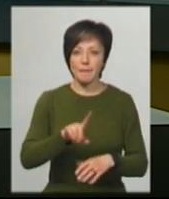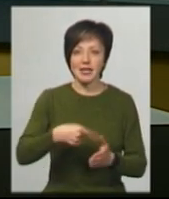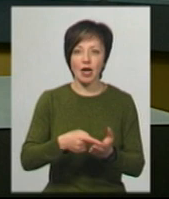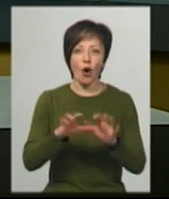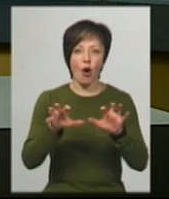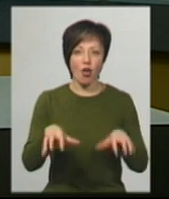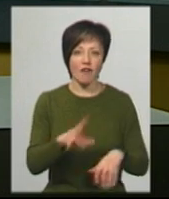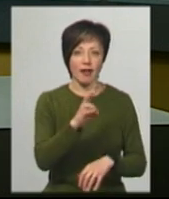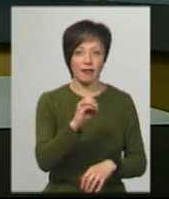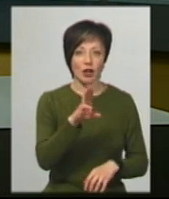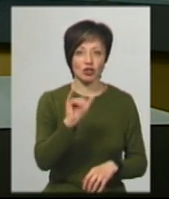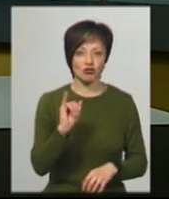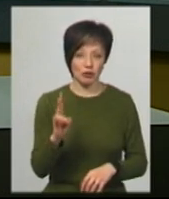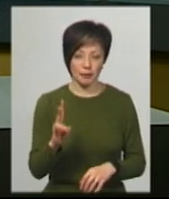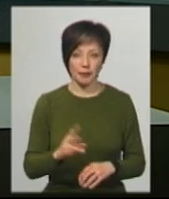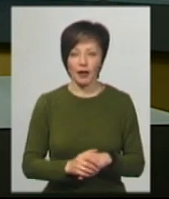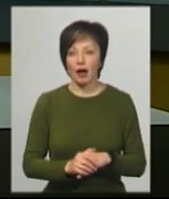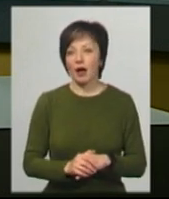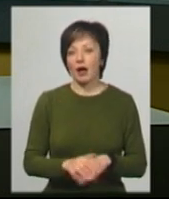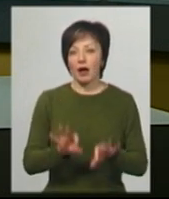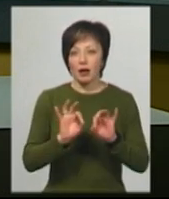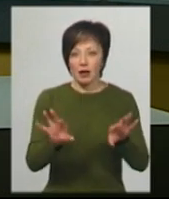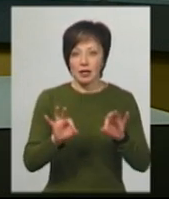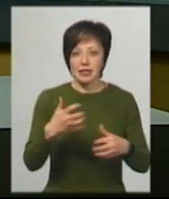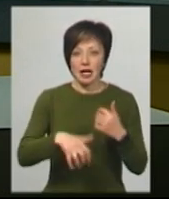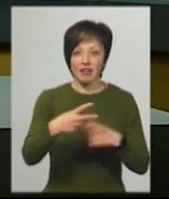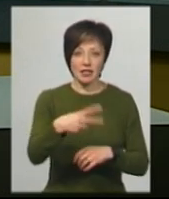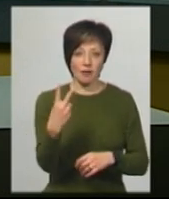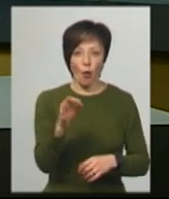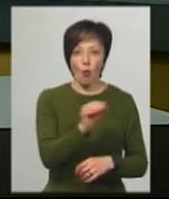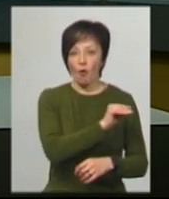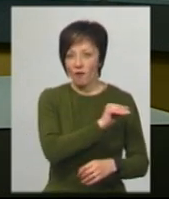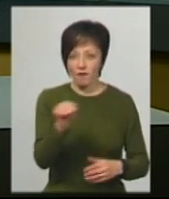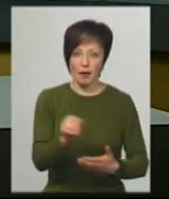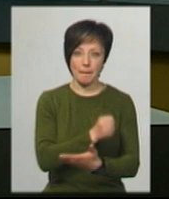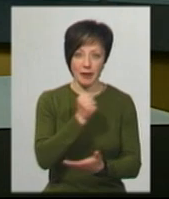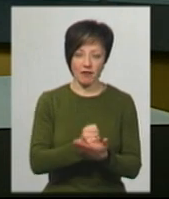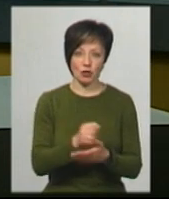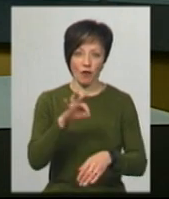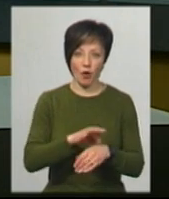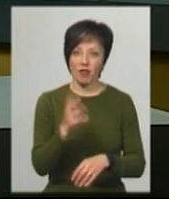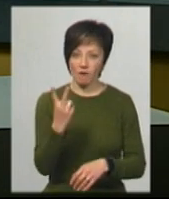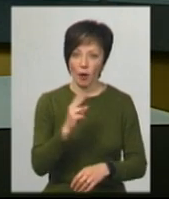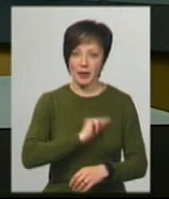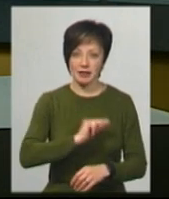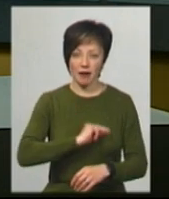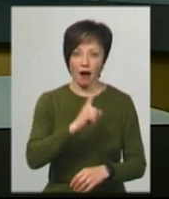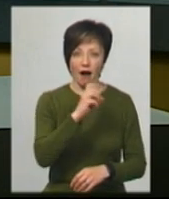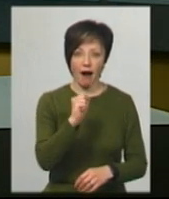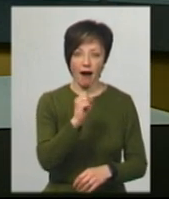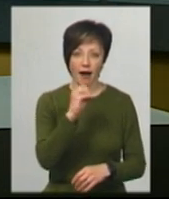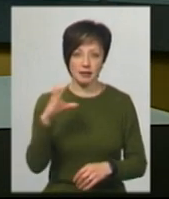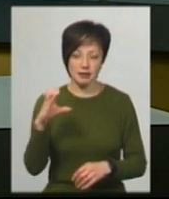міський голова Олександр Супрунюк. Додає, серед 22 офіційно підтверджених хворих – двоє працівників ХАЕС.